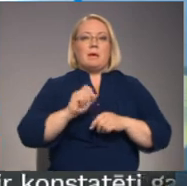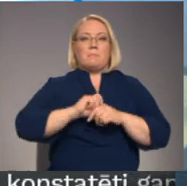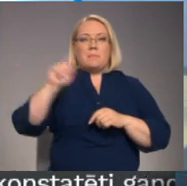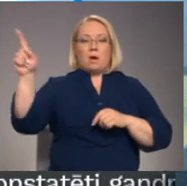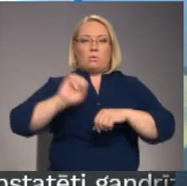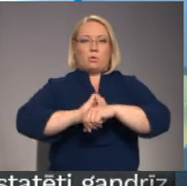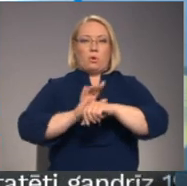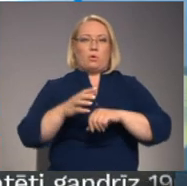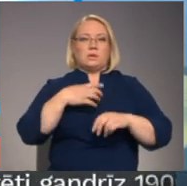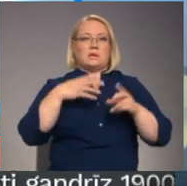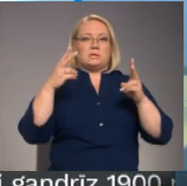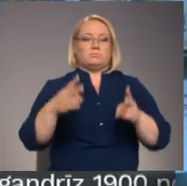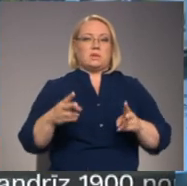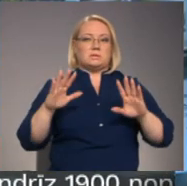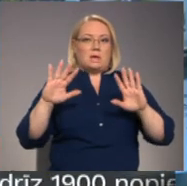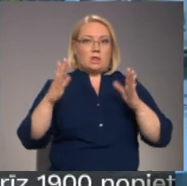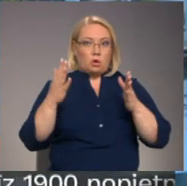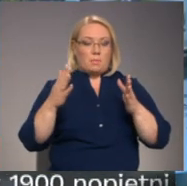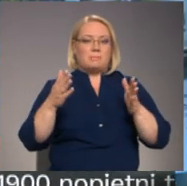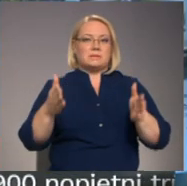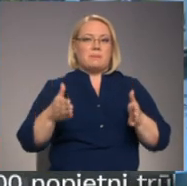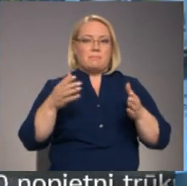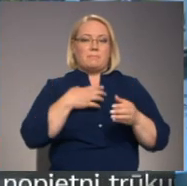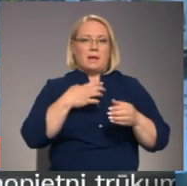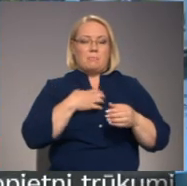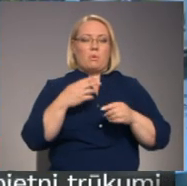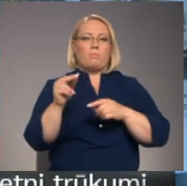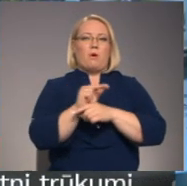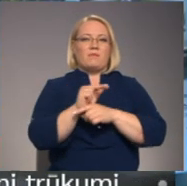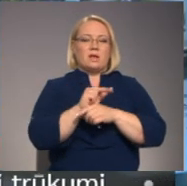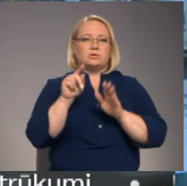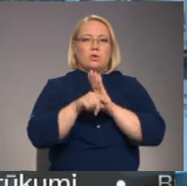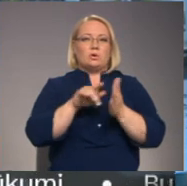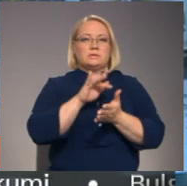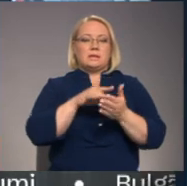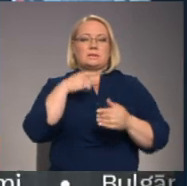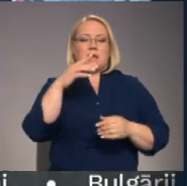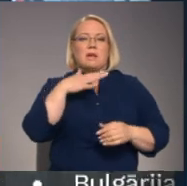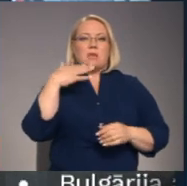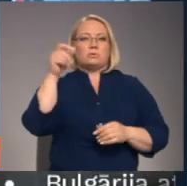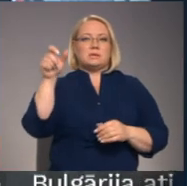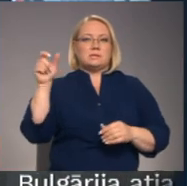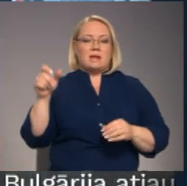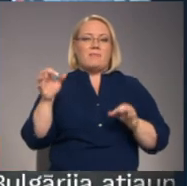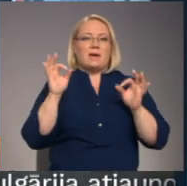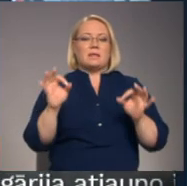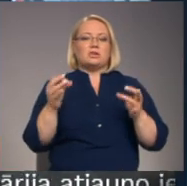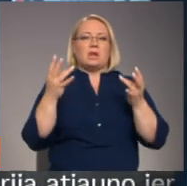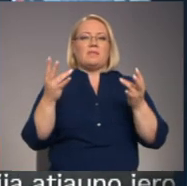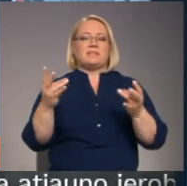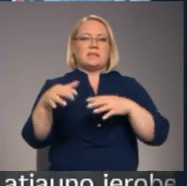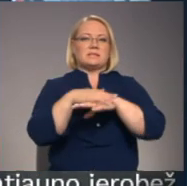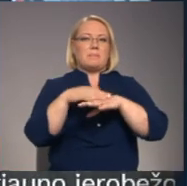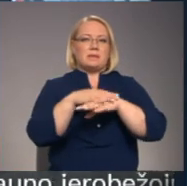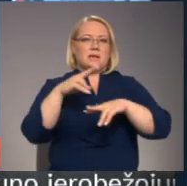Covid-19 atslimšanas gadījumiem, slimību profilakses un kontroles centras atklājas, ka vairums cilvēku inficējas sabiedriskās vietās un